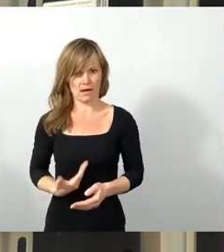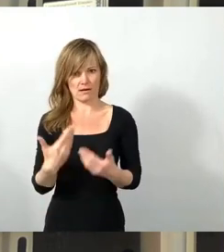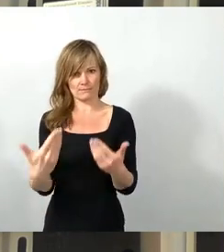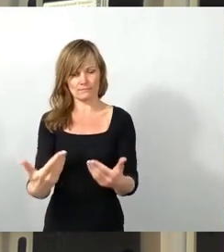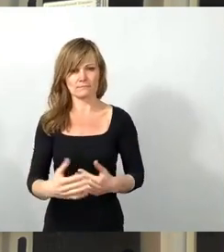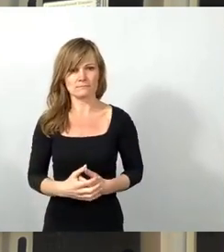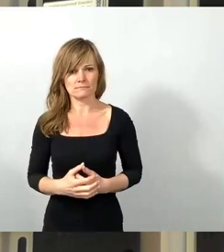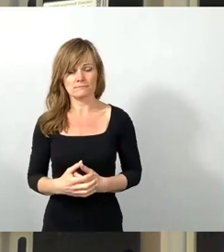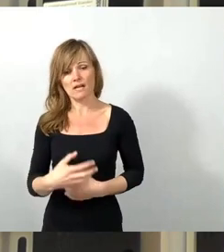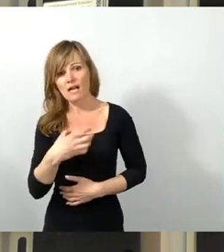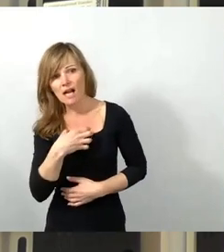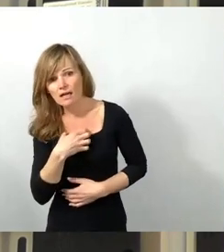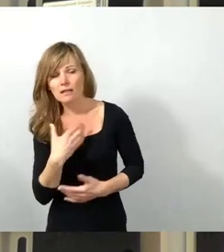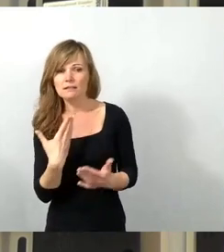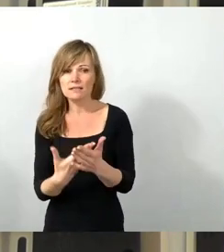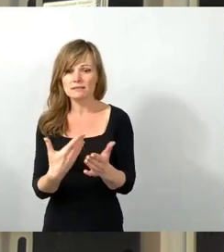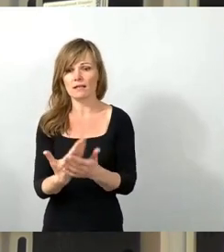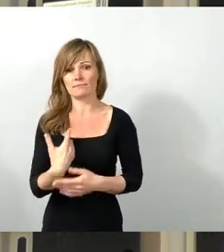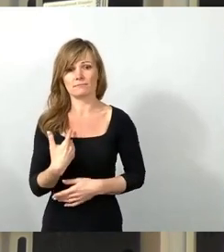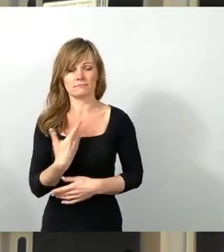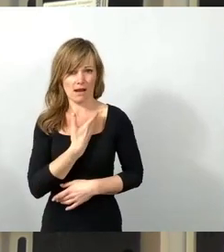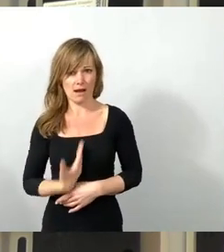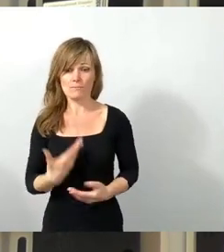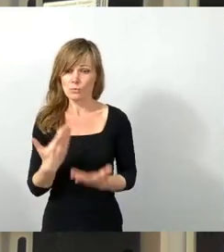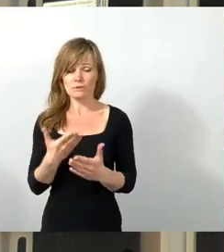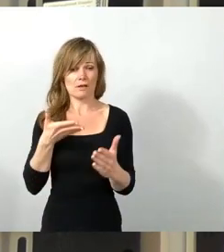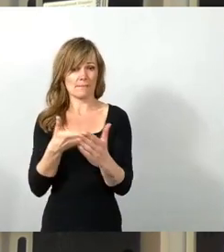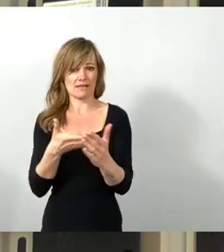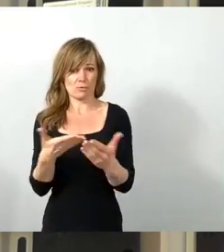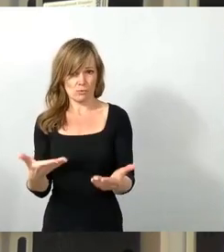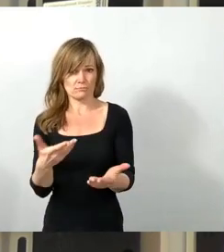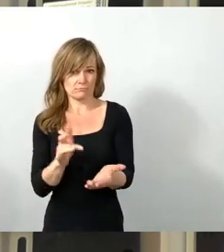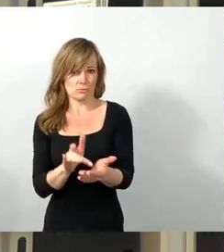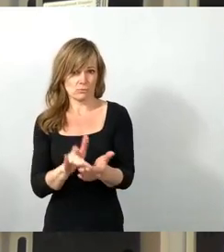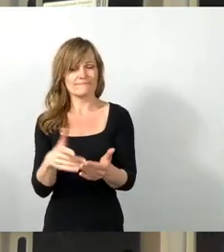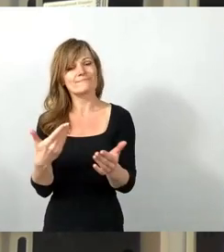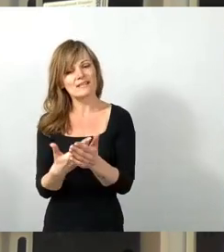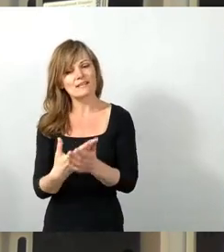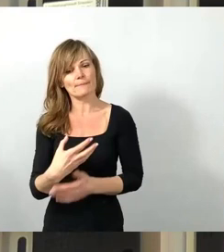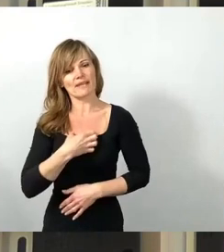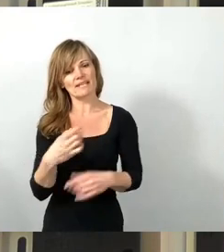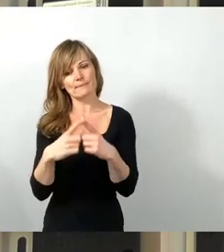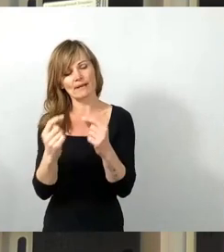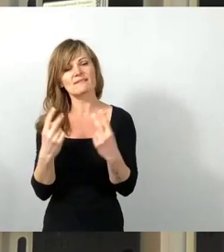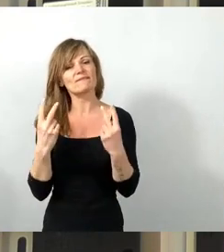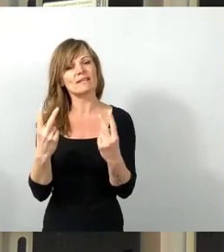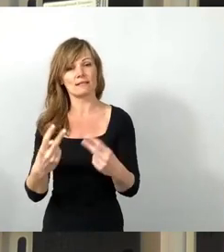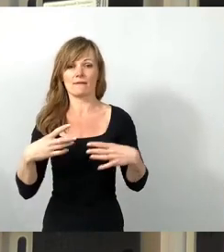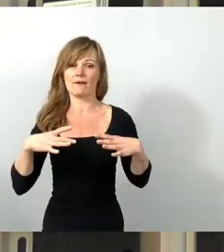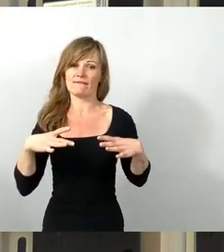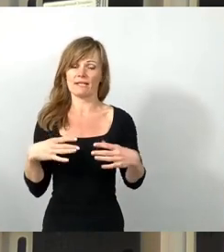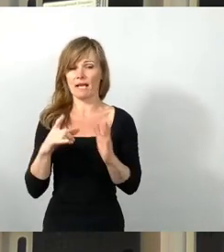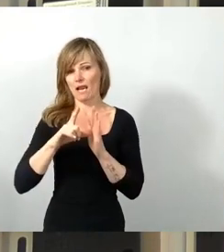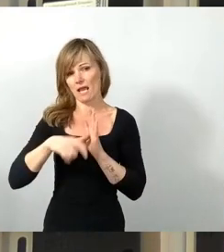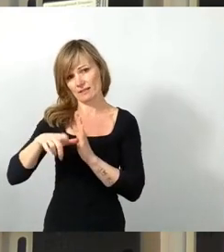Insofern ist der Dresdenpass eine wichtige freiwillige Leistung, die ganz viele Menschen, wir haben die